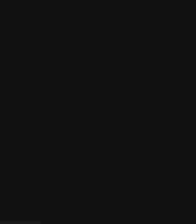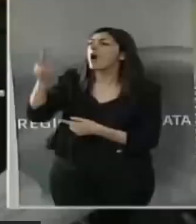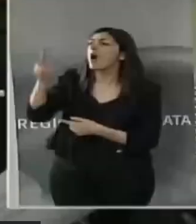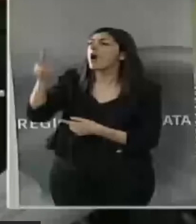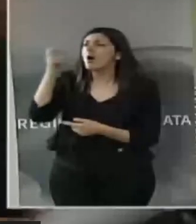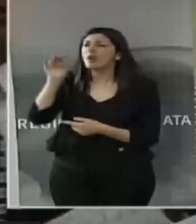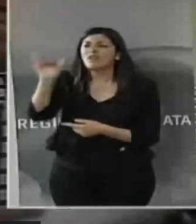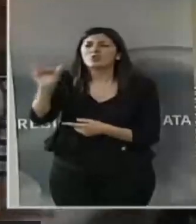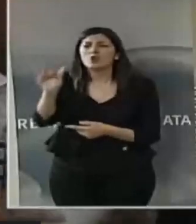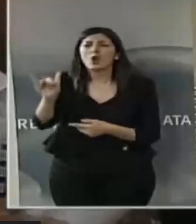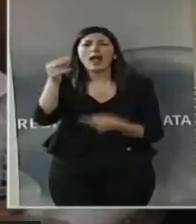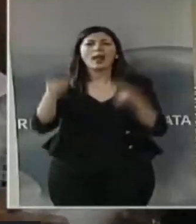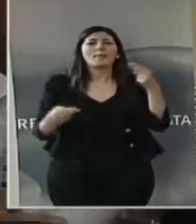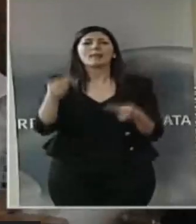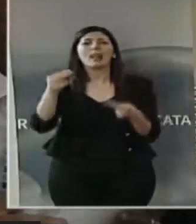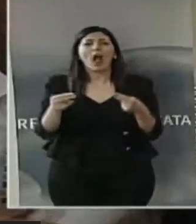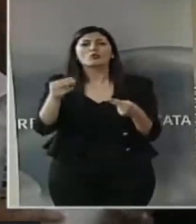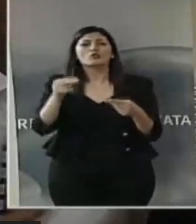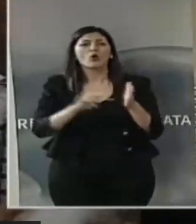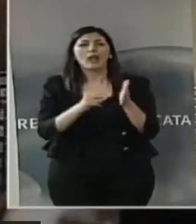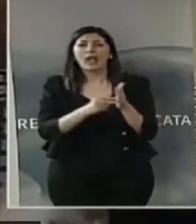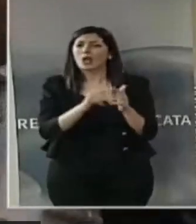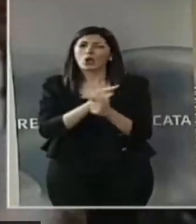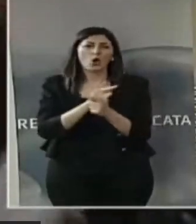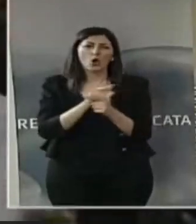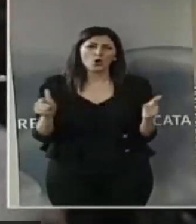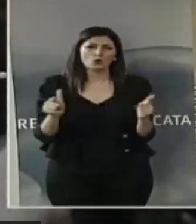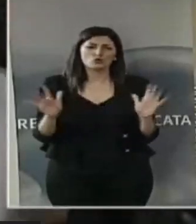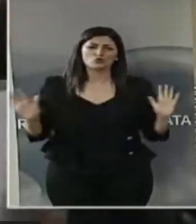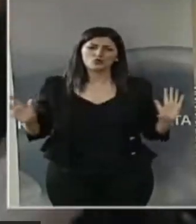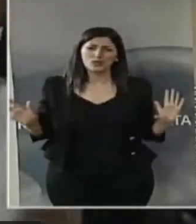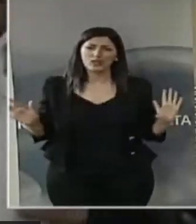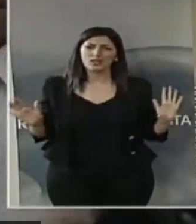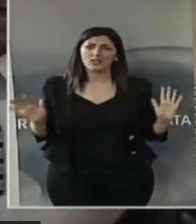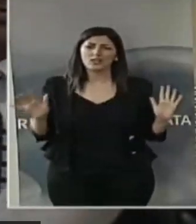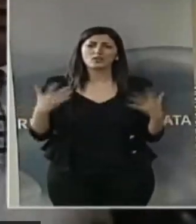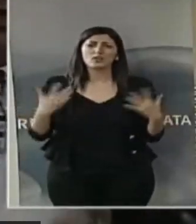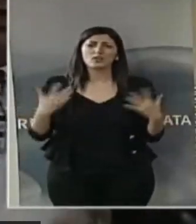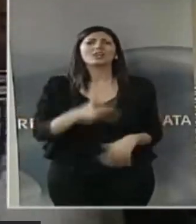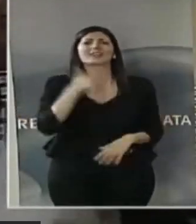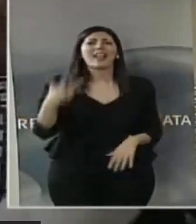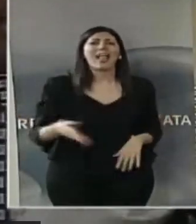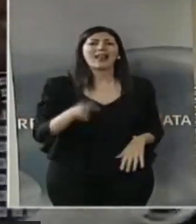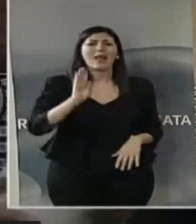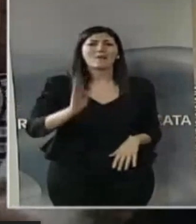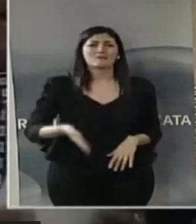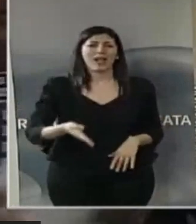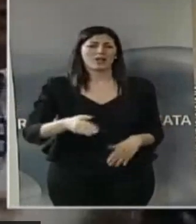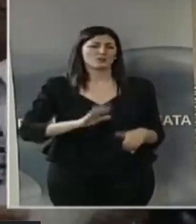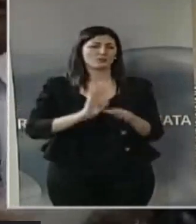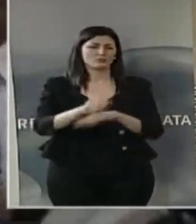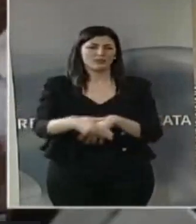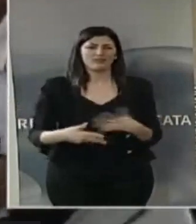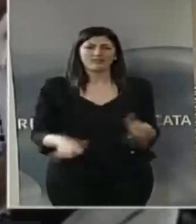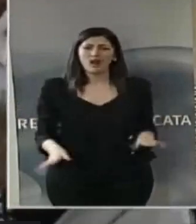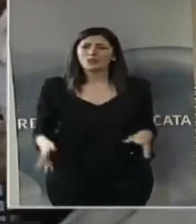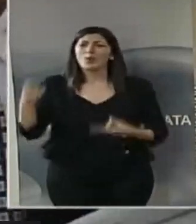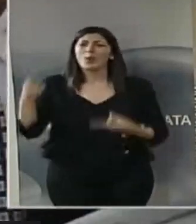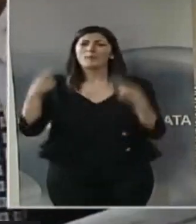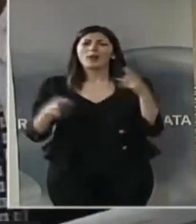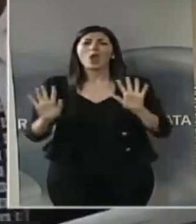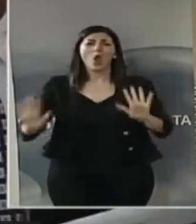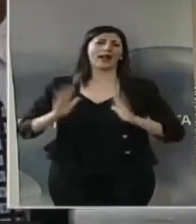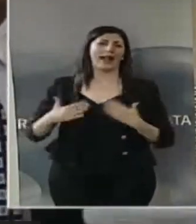Non è un atto tecnico, poi dico voi non avete anche dopo tre anni e mezzo, io non lo so, il bilancio, no no sto sono